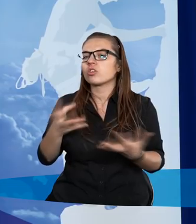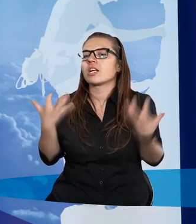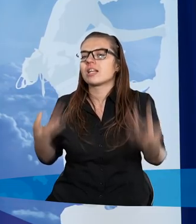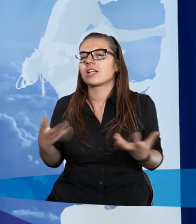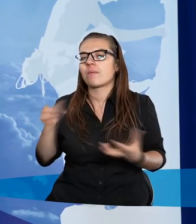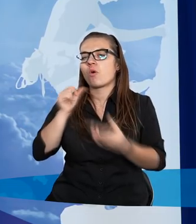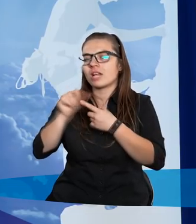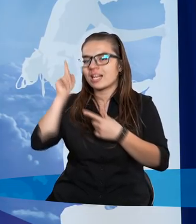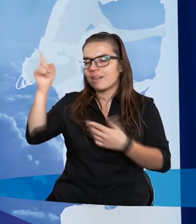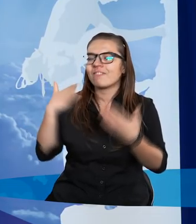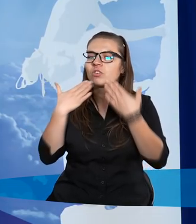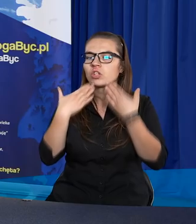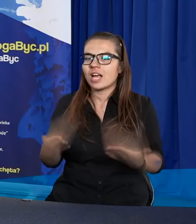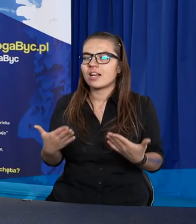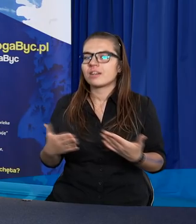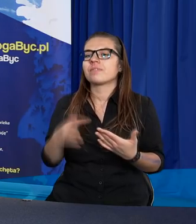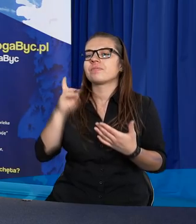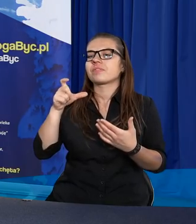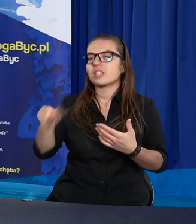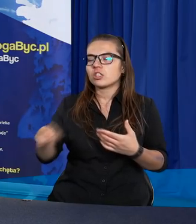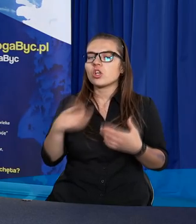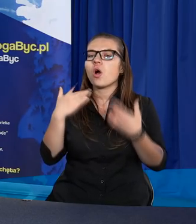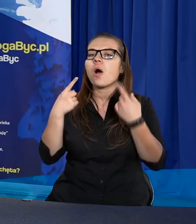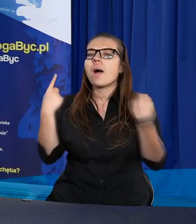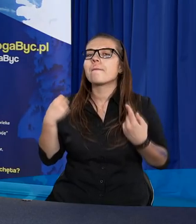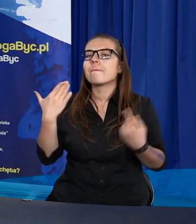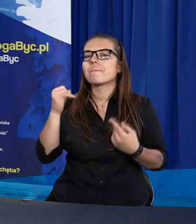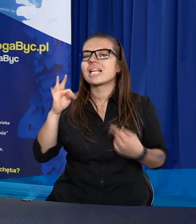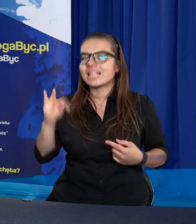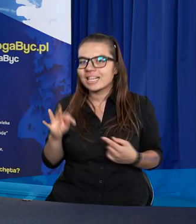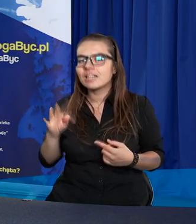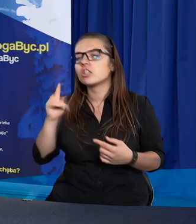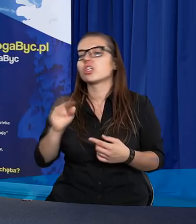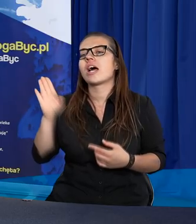że chcę, bo jestem Mu wdzięczny. Jest to mitem, że Bóg